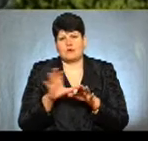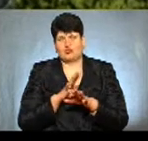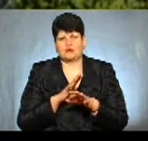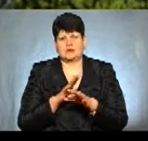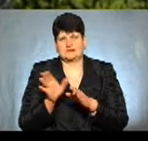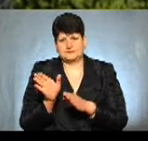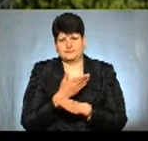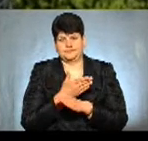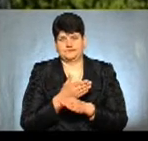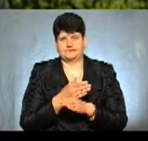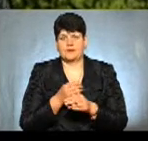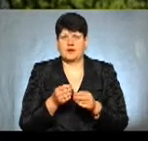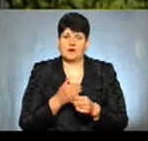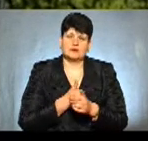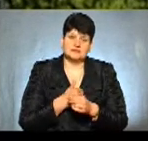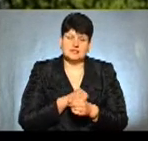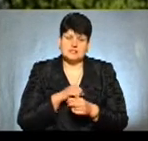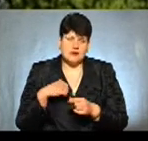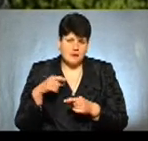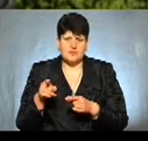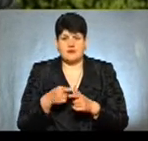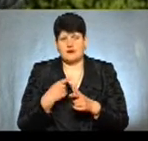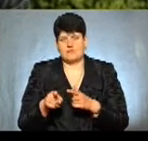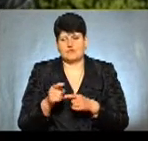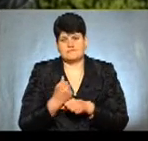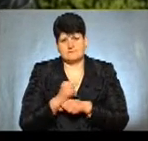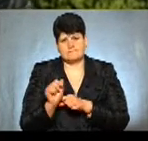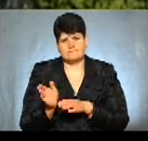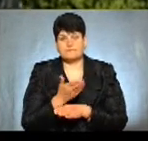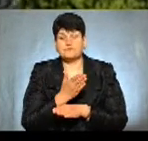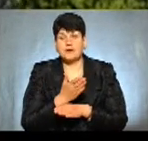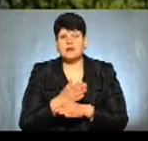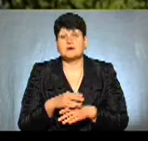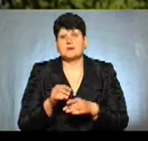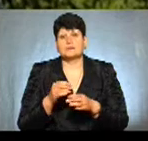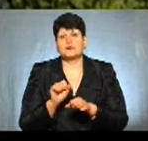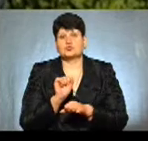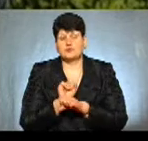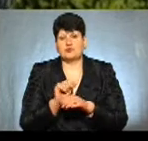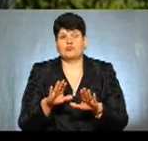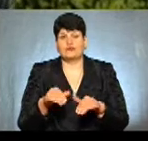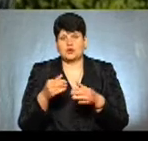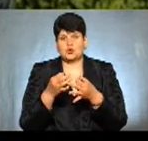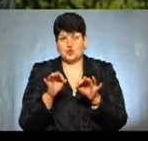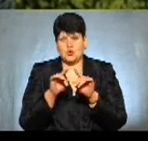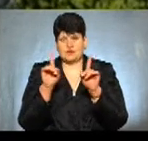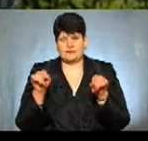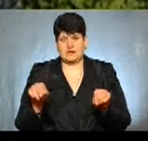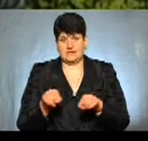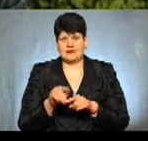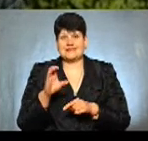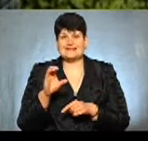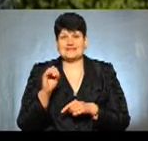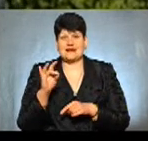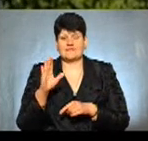примусово. Тому що, кажу, рішення міської ради призупинило видачу нових дозволів і призупинило продовження сервітутів існуючим тимчасовим